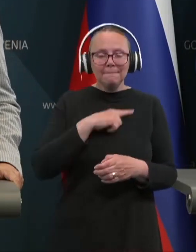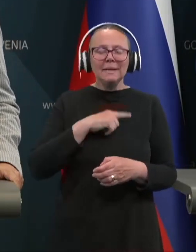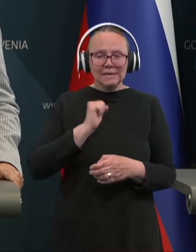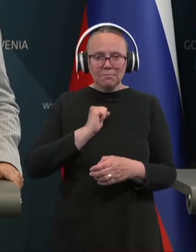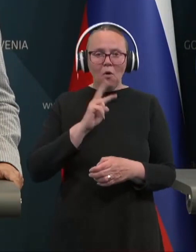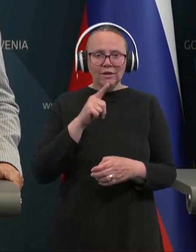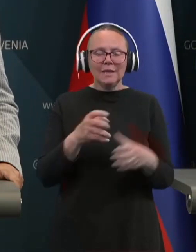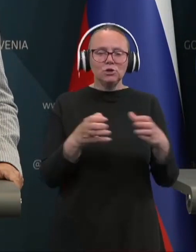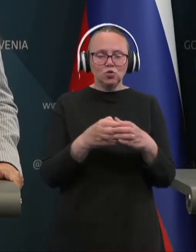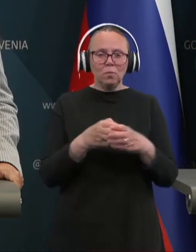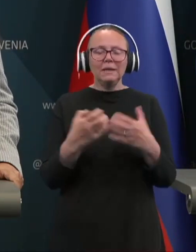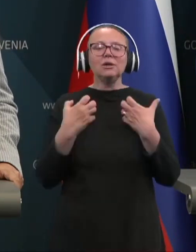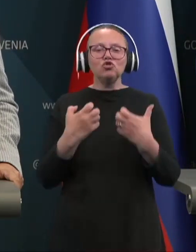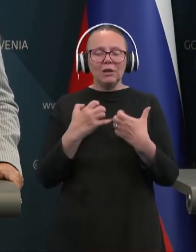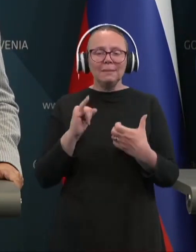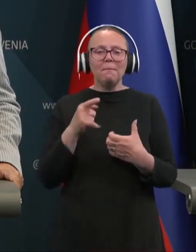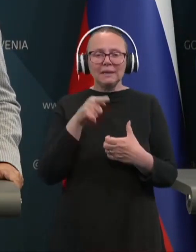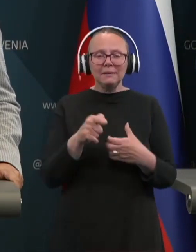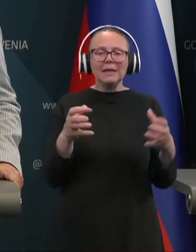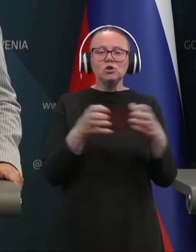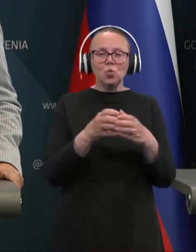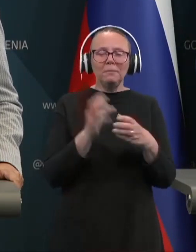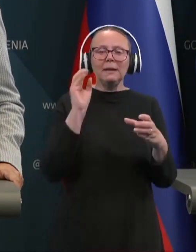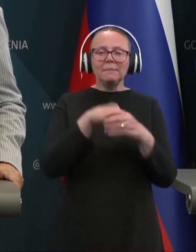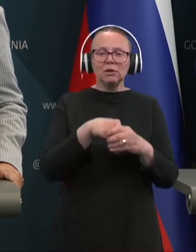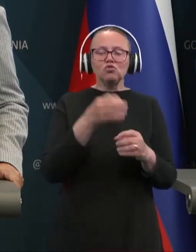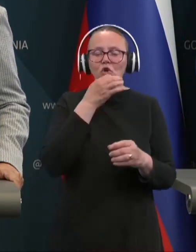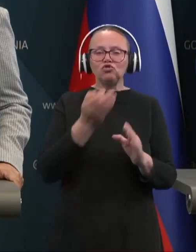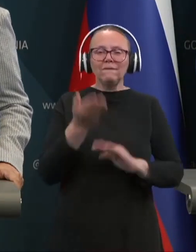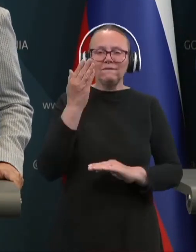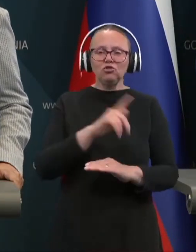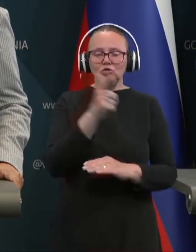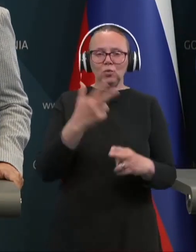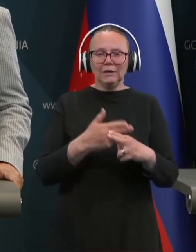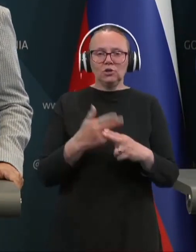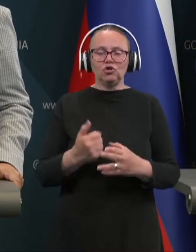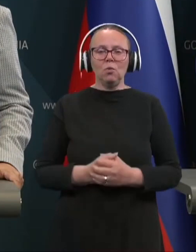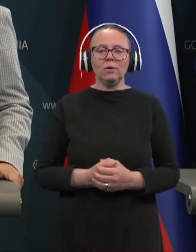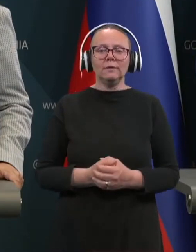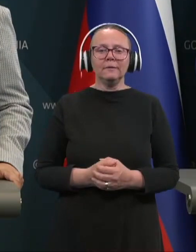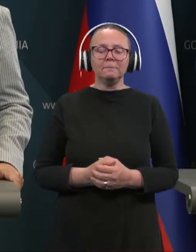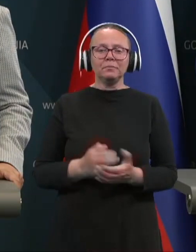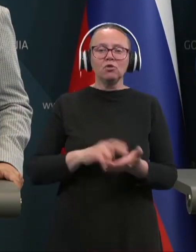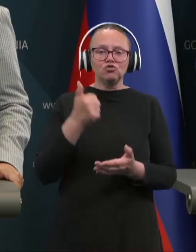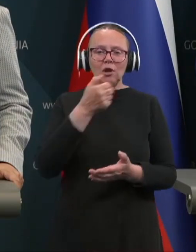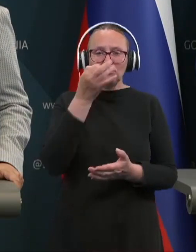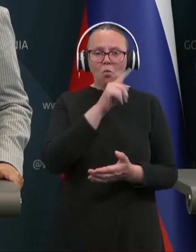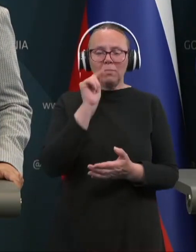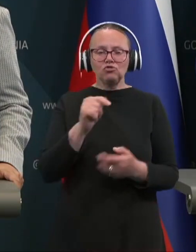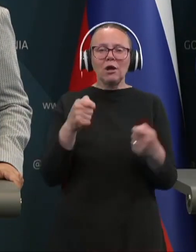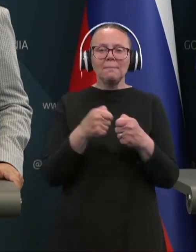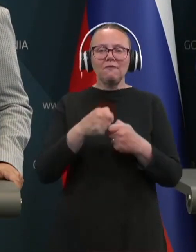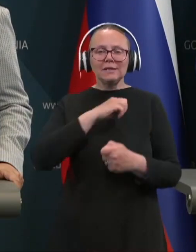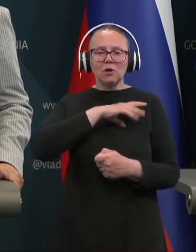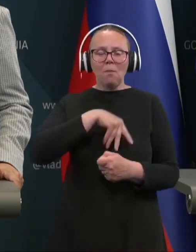skupini, želimo si, pa da bi v tej skupini se pridružila čim več ostalih držav. Še eno vprašanje imam povezano